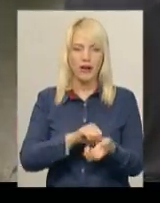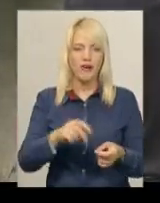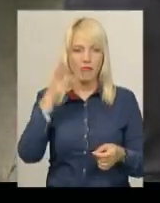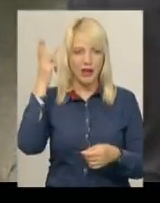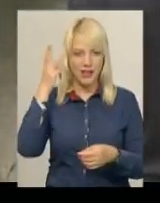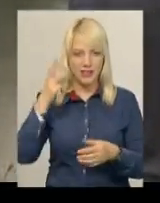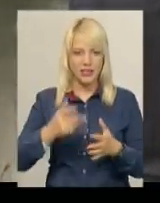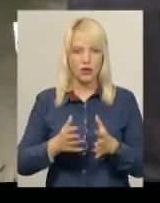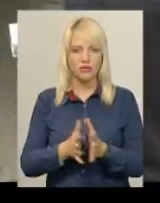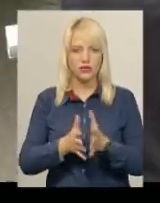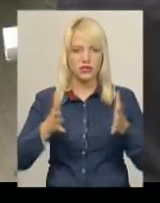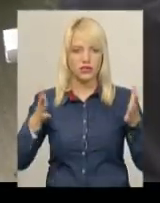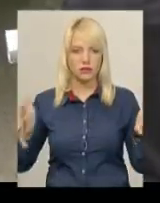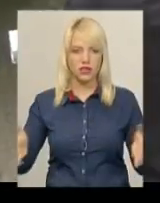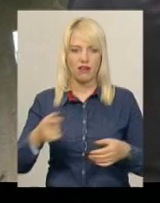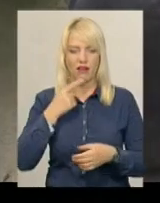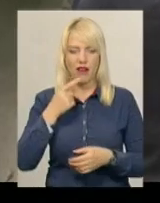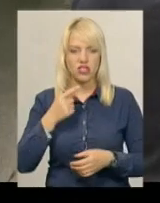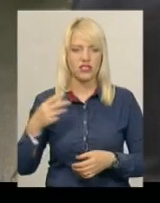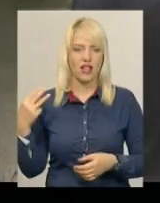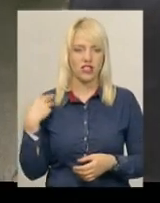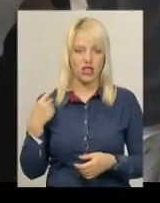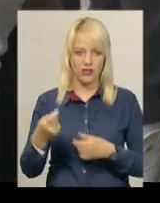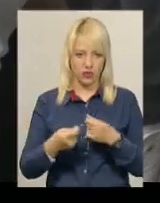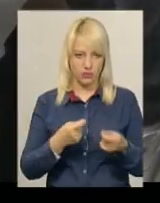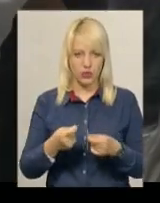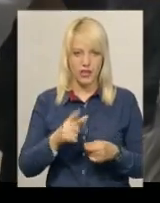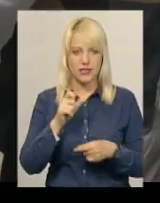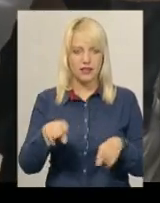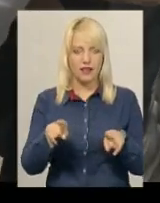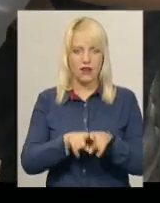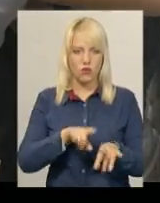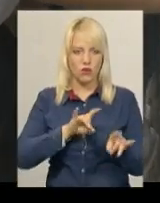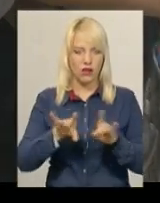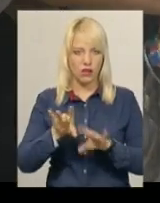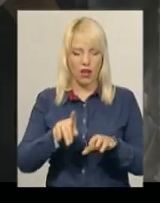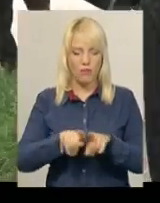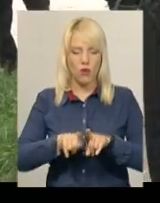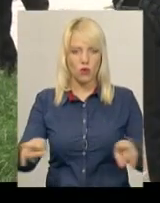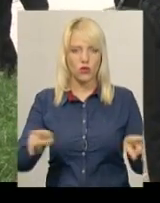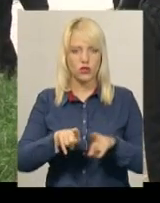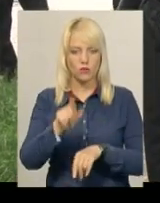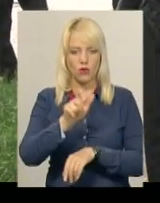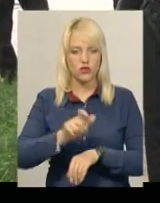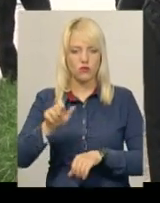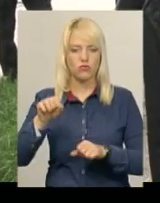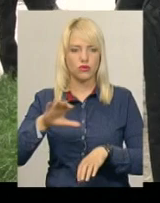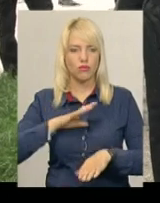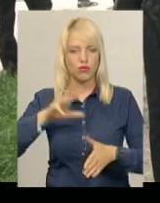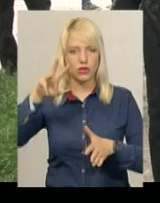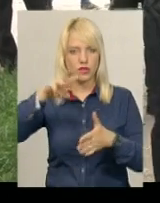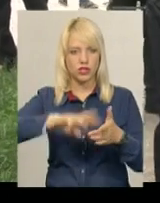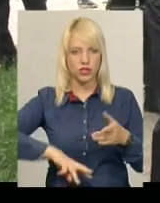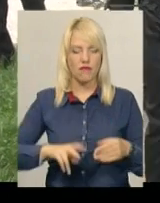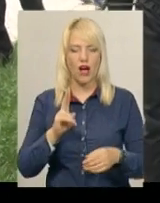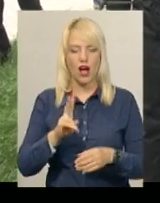управління протидії наркозлочинності обласної поліції Андрій Подлюк. За таку рекламу її розповсюджувачі можуть відбутися штрафом. Тим, хто продає